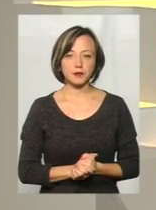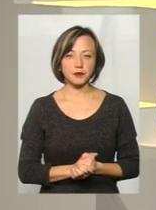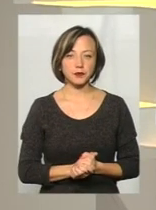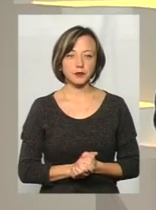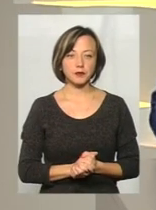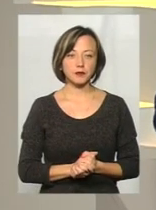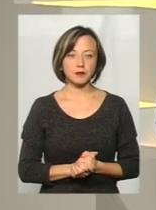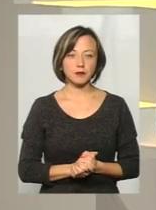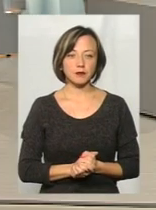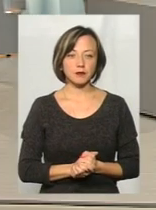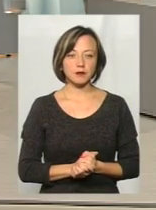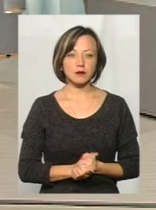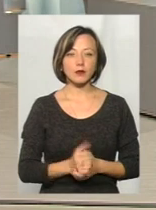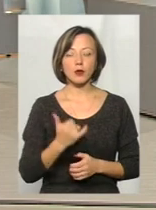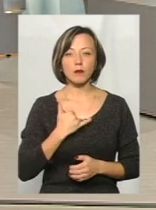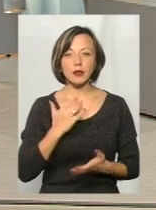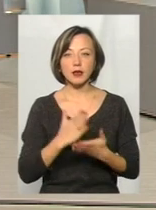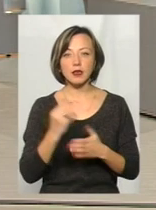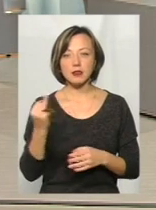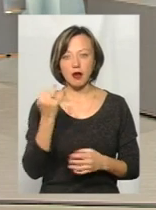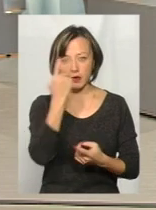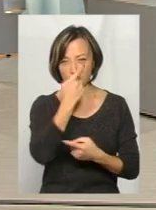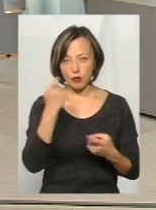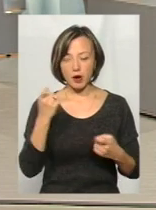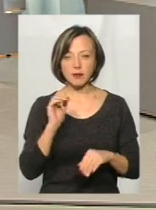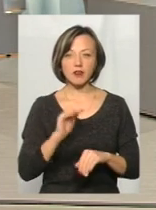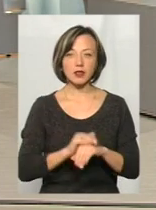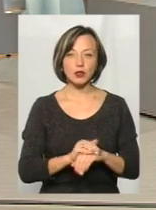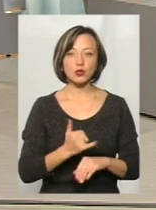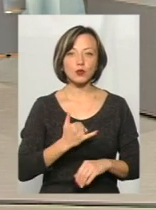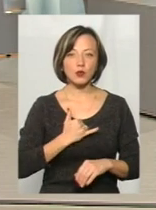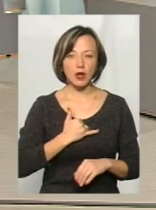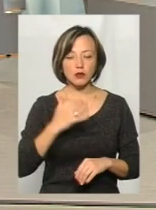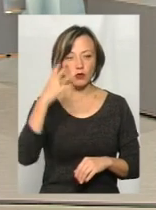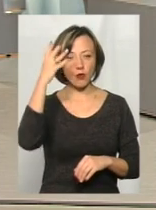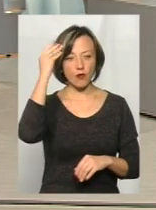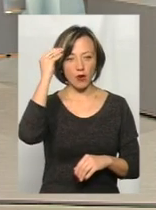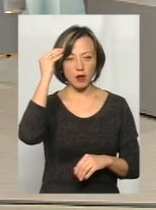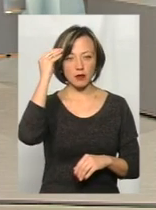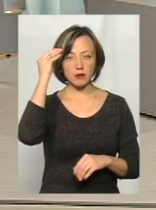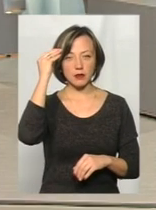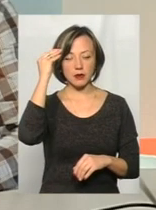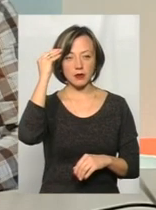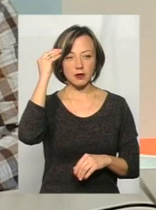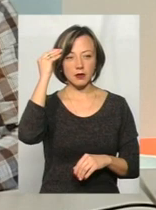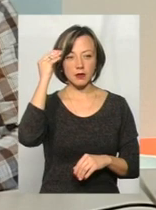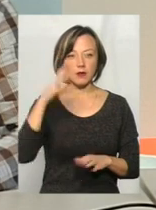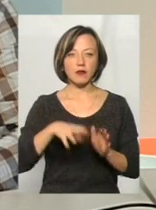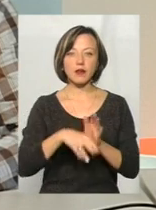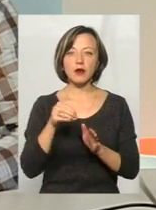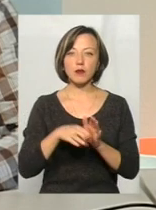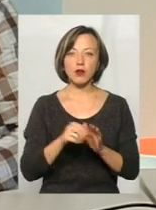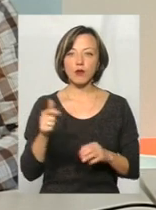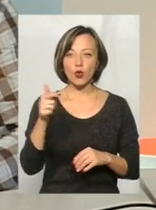Дякую. Взагалі в мене є цікава інформація. Фактично у нас з урахуванням виборів